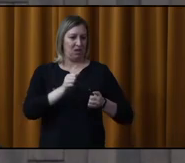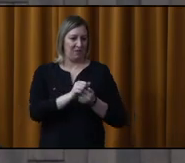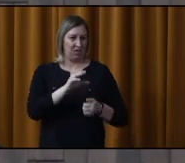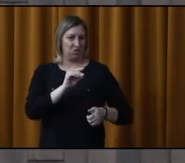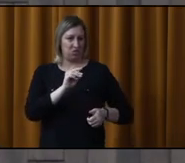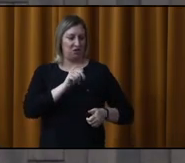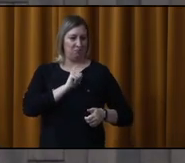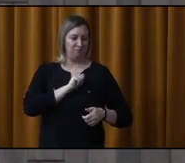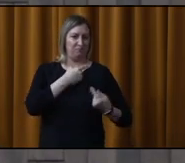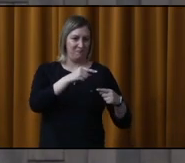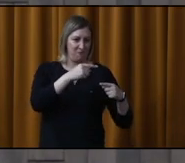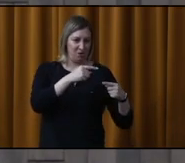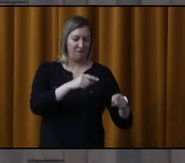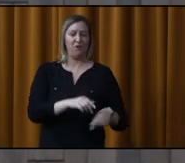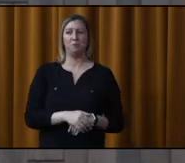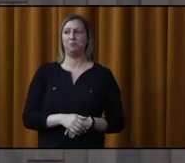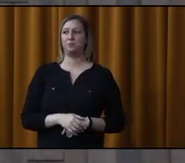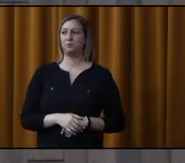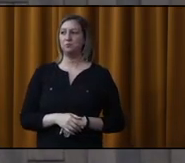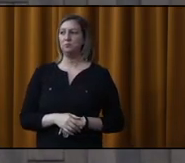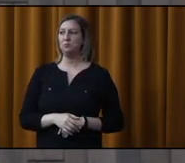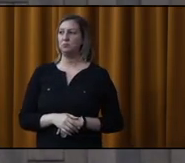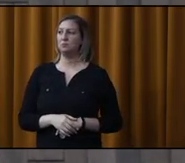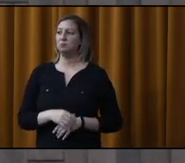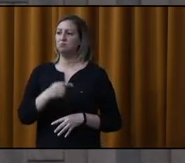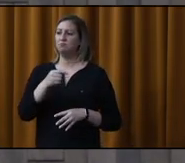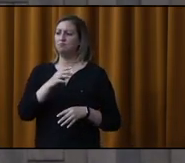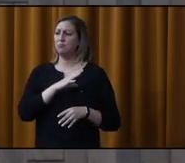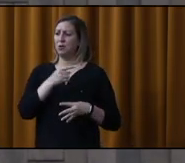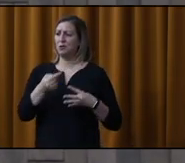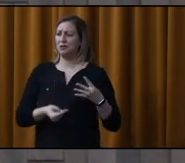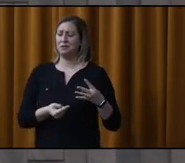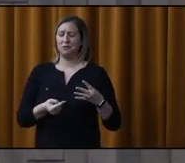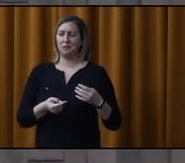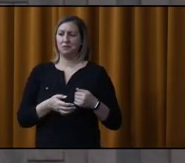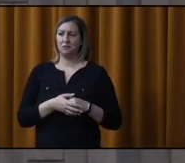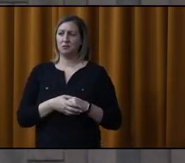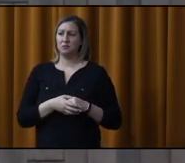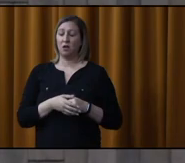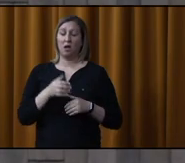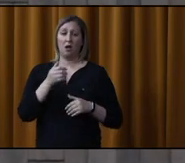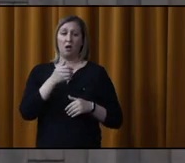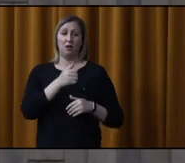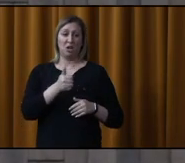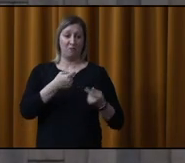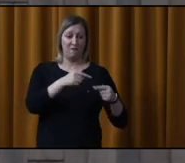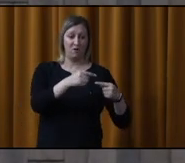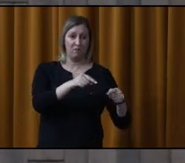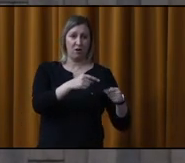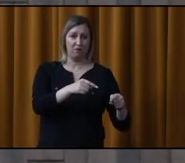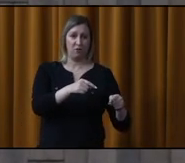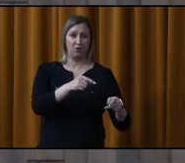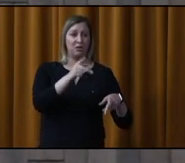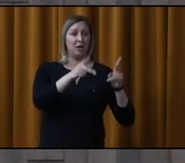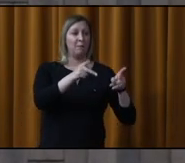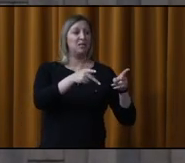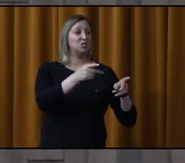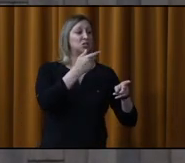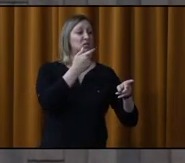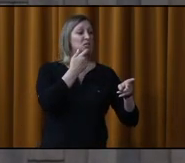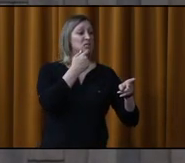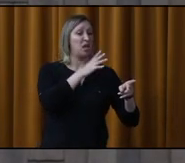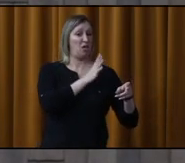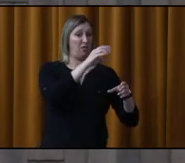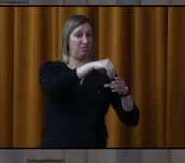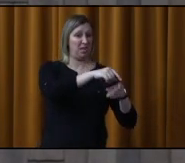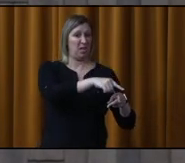avec mon propre chien. Il y quelques petits trucs qui m'étonnaient. Mais premièrement, y avait, entre vous et moi, à toutes les fois que j'y ai été, y avait beaucoup de gens qui venaient de d'autres villes. C